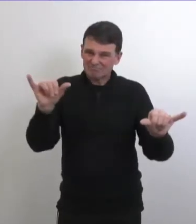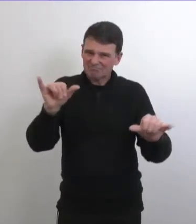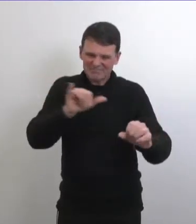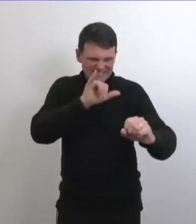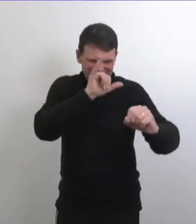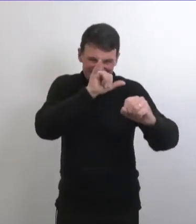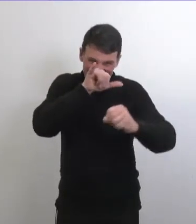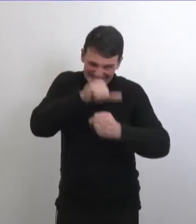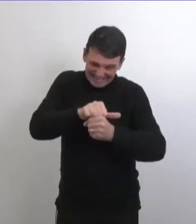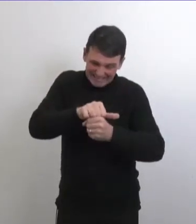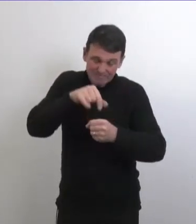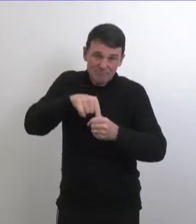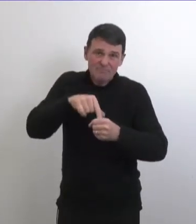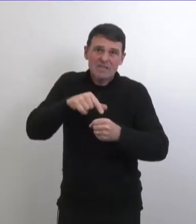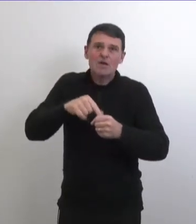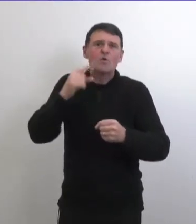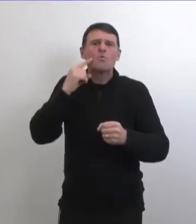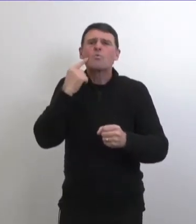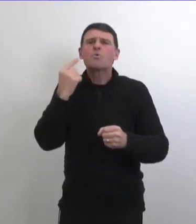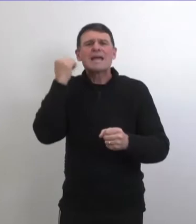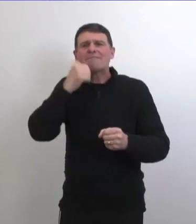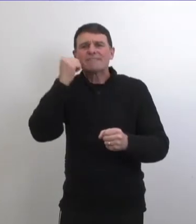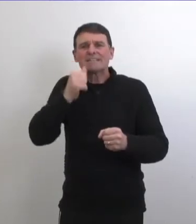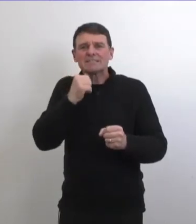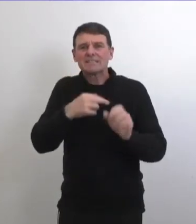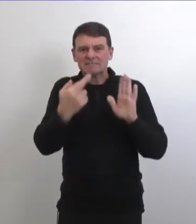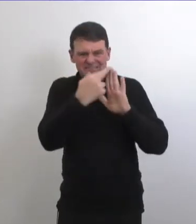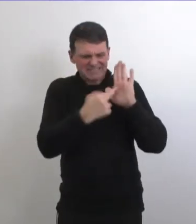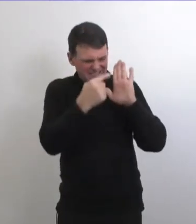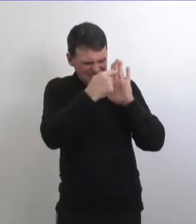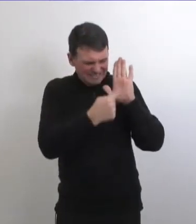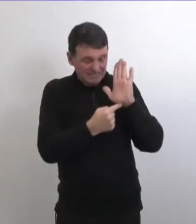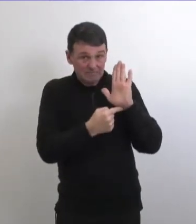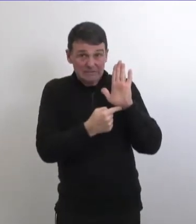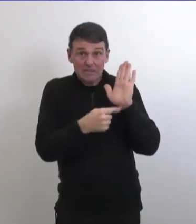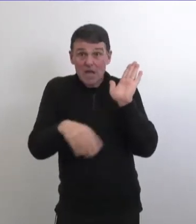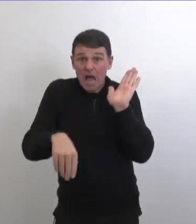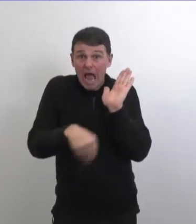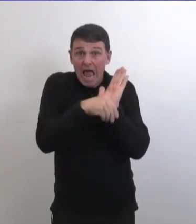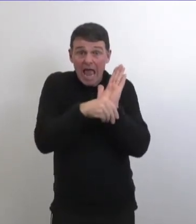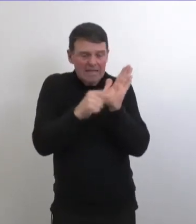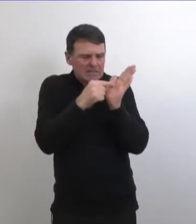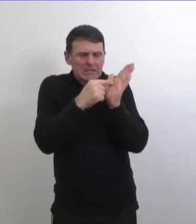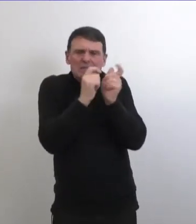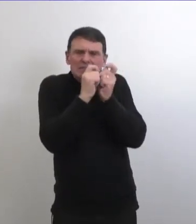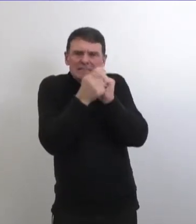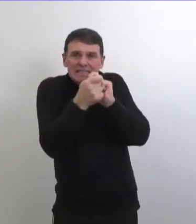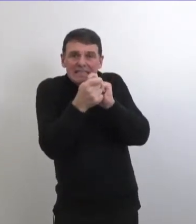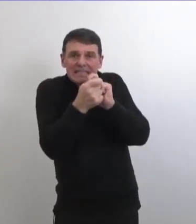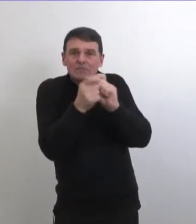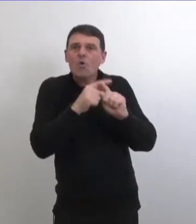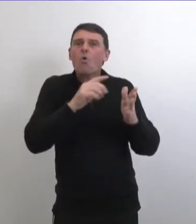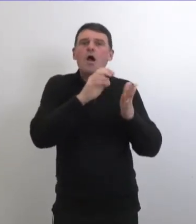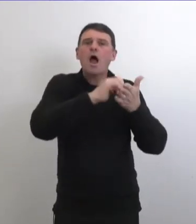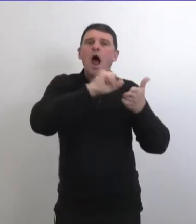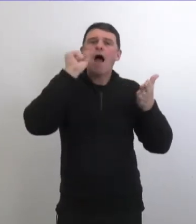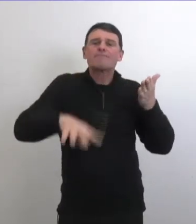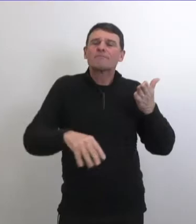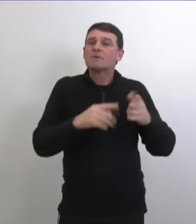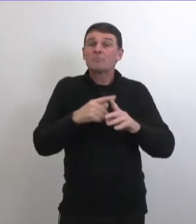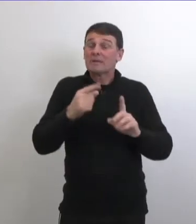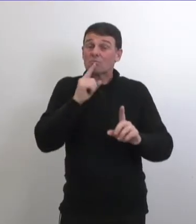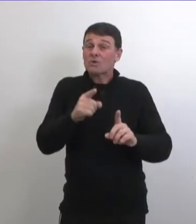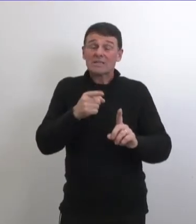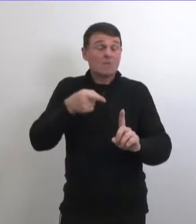évitez de voyager on va continuer à réexaminer ses heures de santé publique on va voir qu'est ce qui doit être changé qu'est ce qui doit être modifié